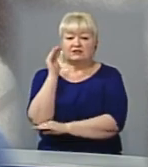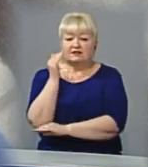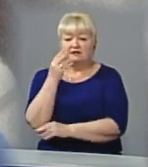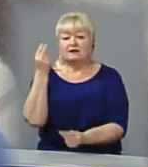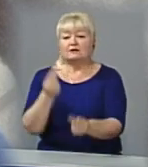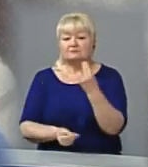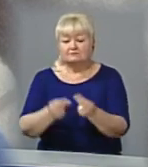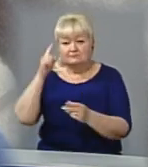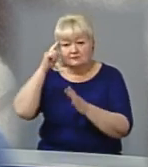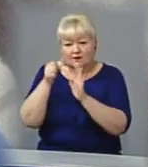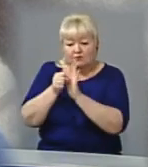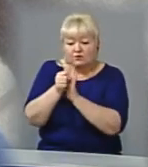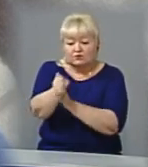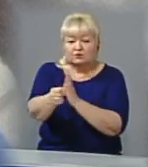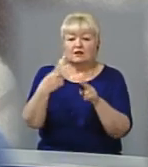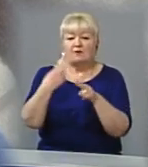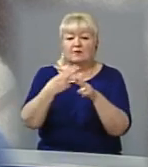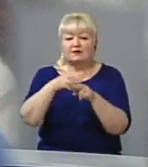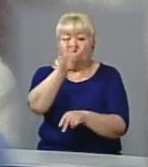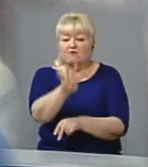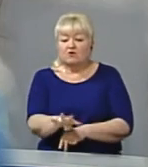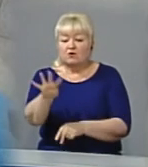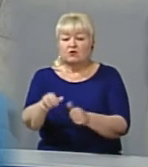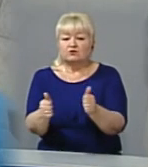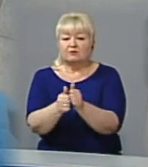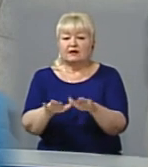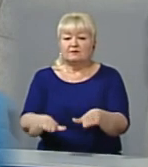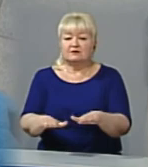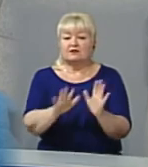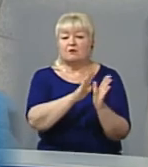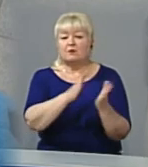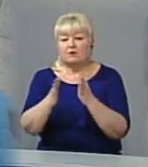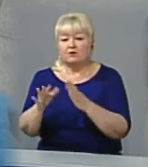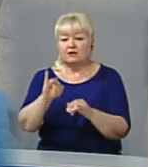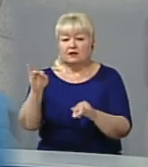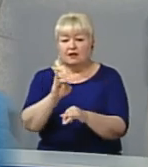просунула голову в металеву огорожу біля місцевої бібліотеки і застрягла.